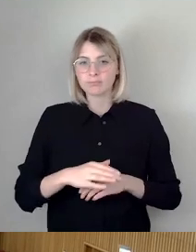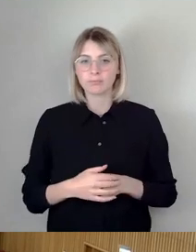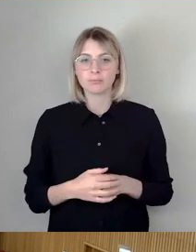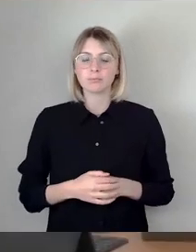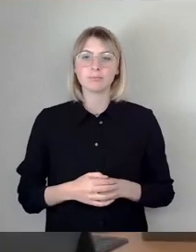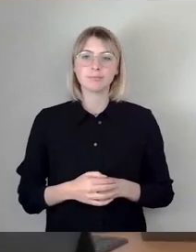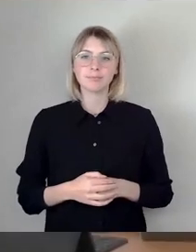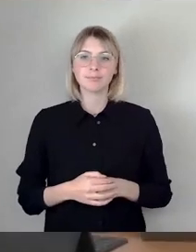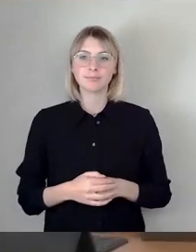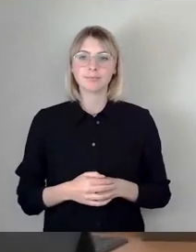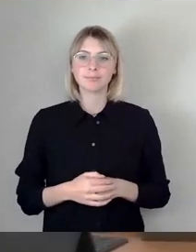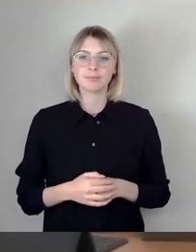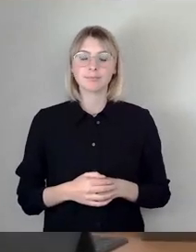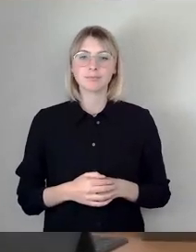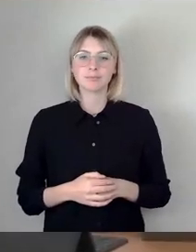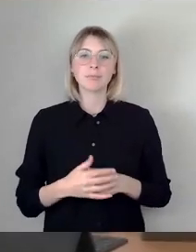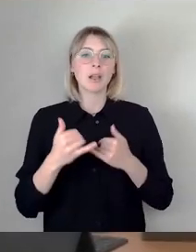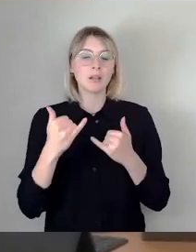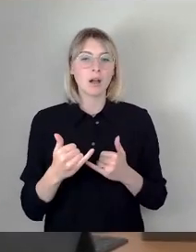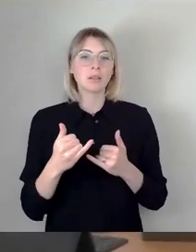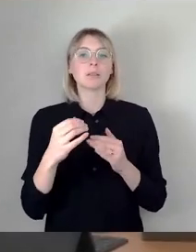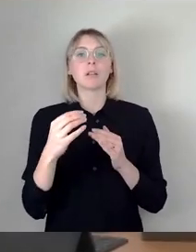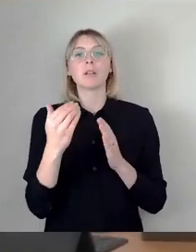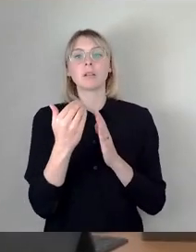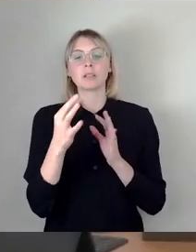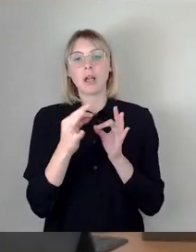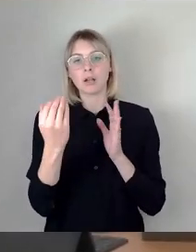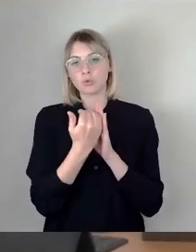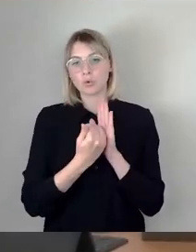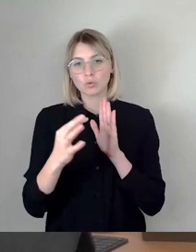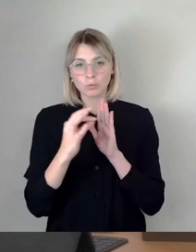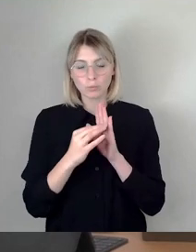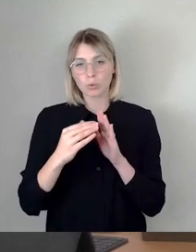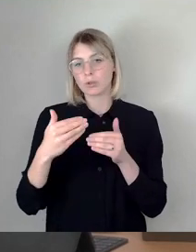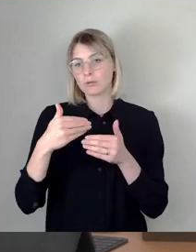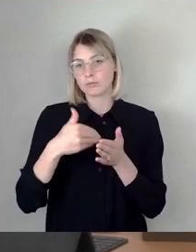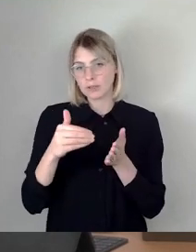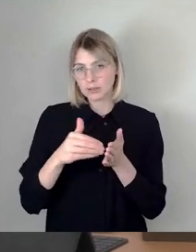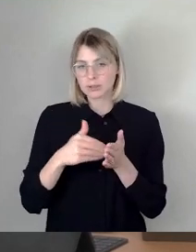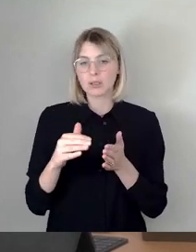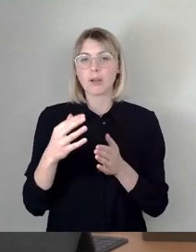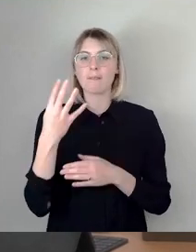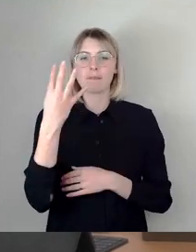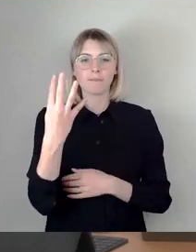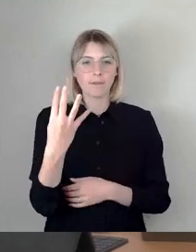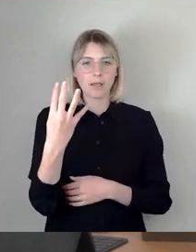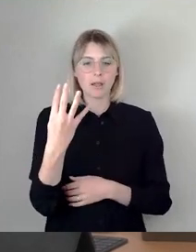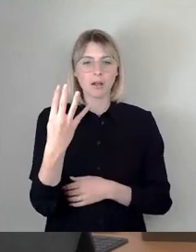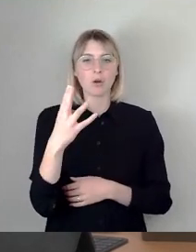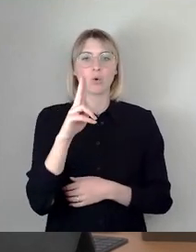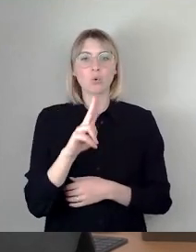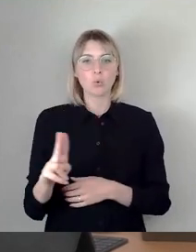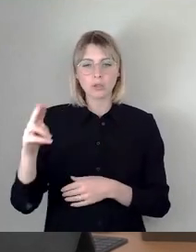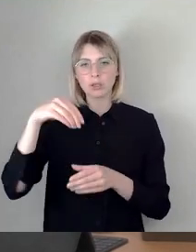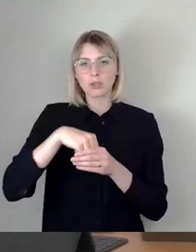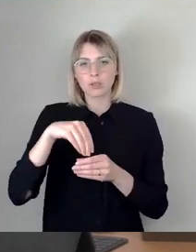jetzt in der Tagesordnungspunkt fortfahren. Tagesordnungspunkt 4 ist ohne Inhalt, somit